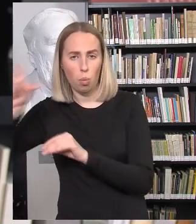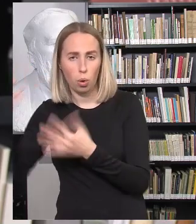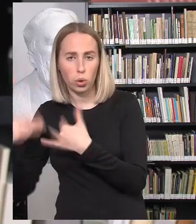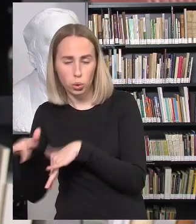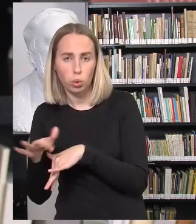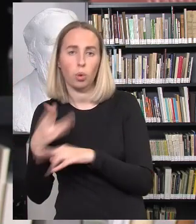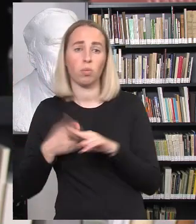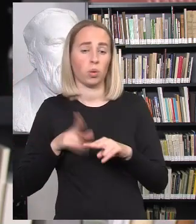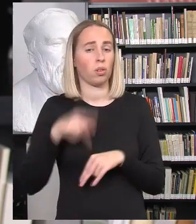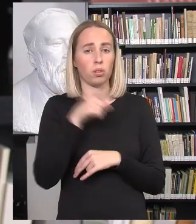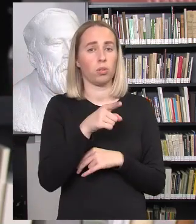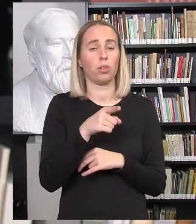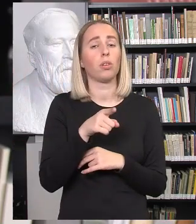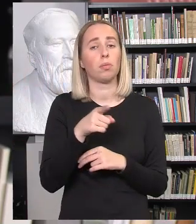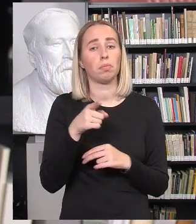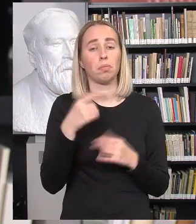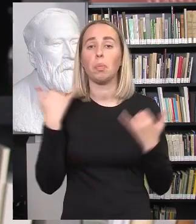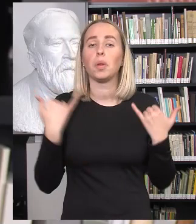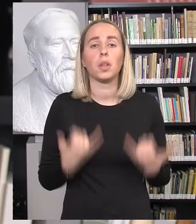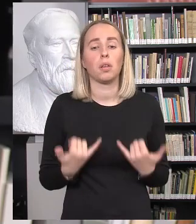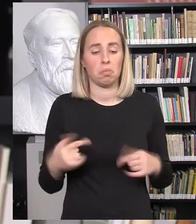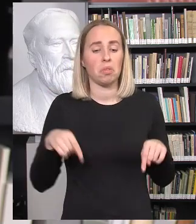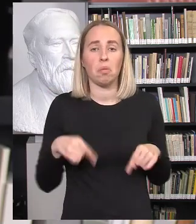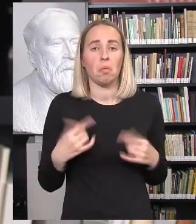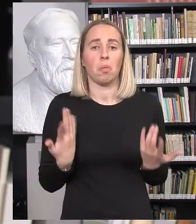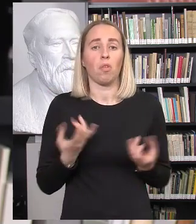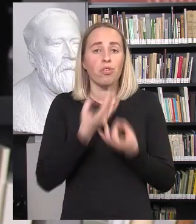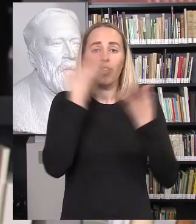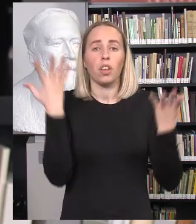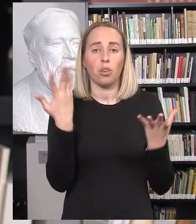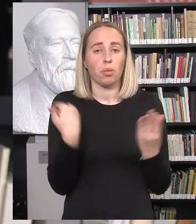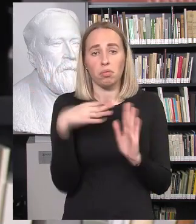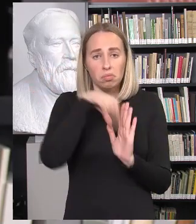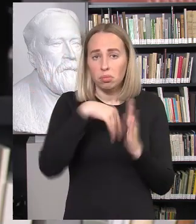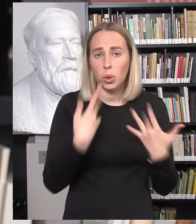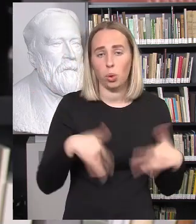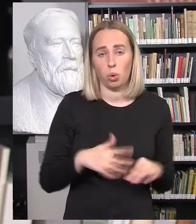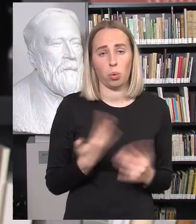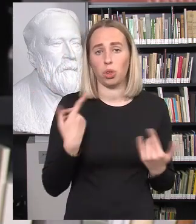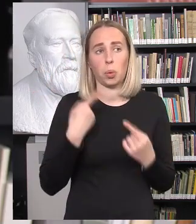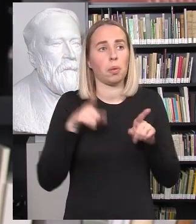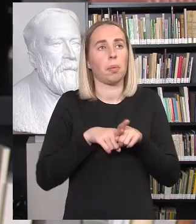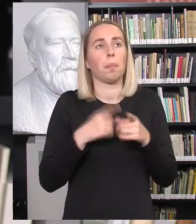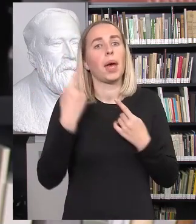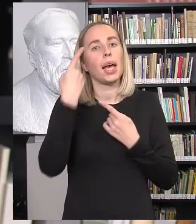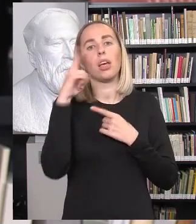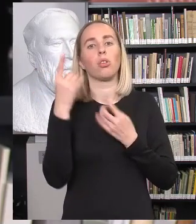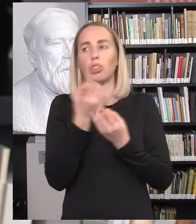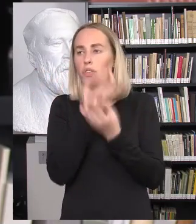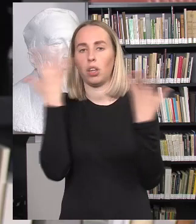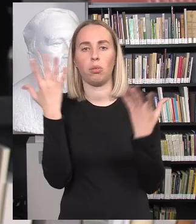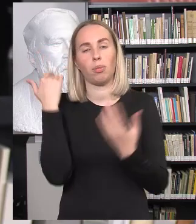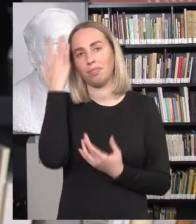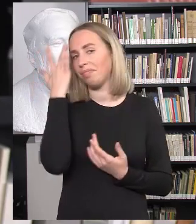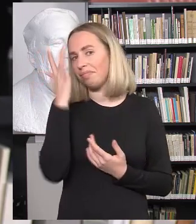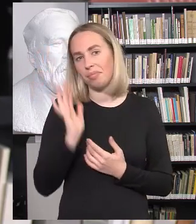už, nes tai yra šio laikinio švietimo, na, tiesiog, dalis, aš jau kitokio nebegaliu įsivaizduoti ir daug žmonių, va, ir čia